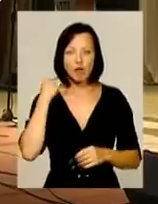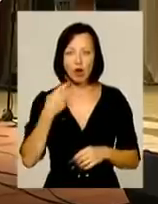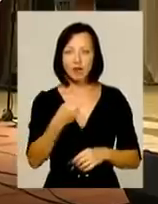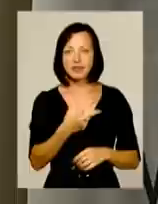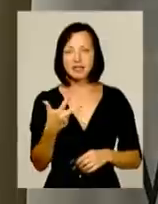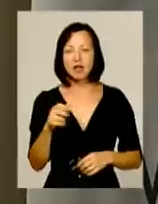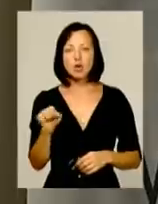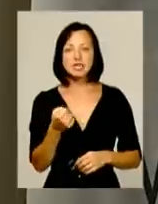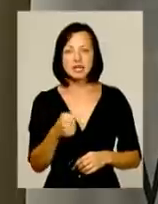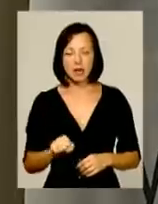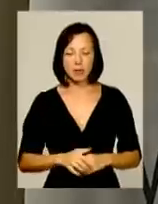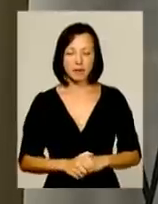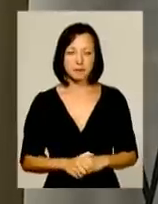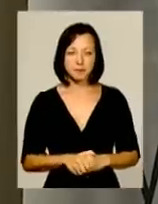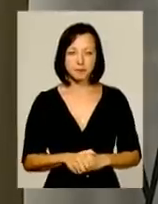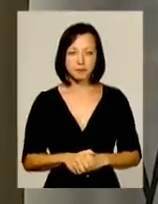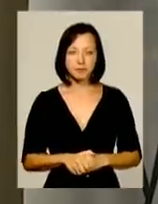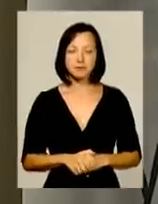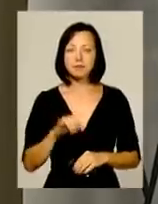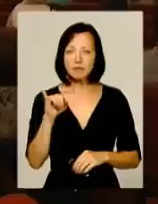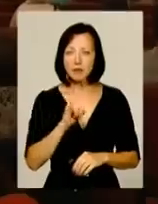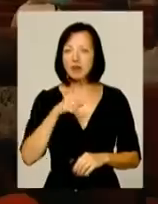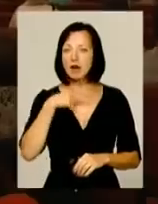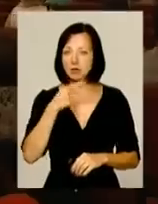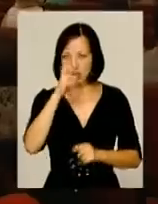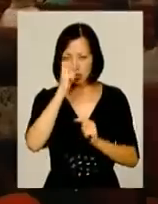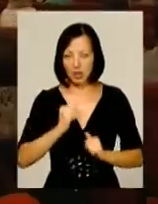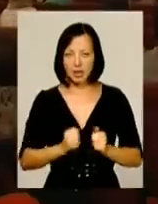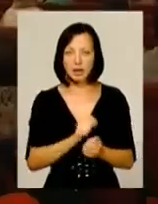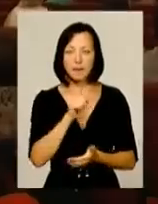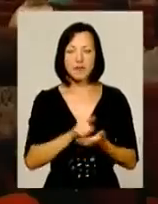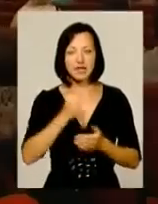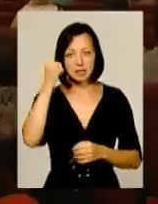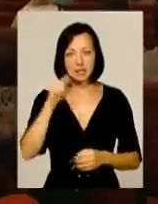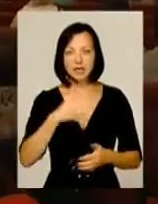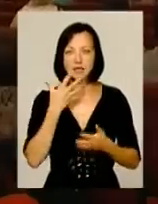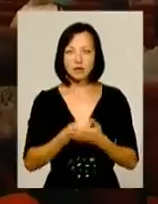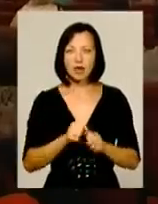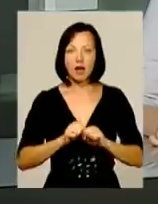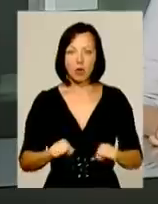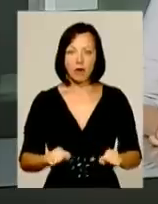23 серпня, кажуть організатори. І запевняють, країна повинна знати своїх героїв.